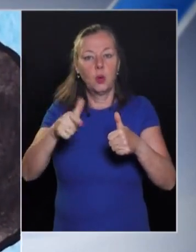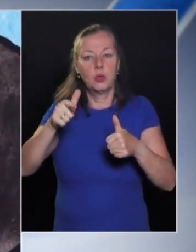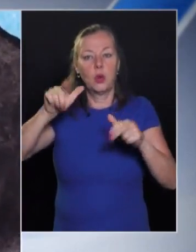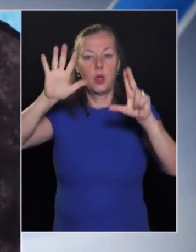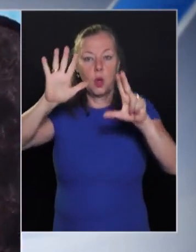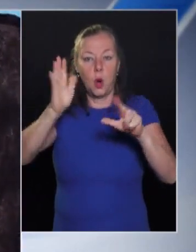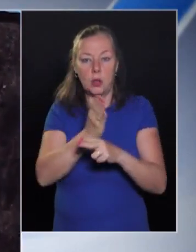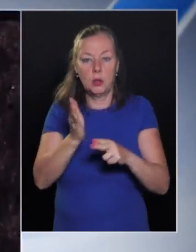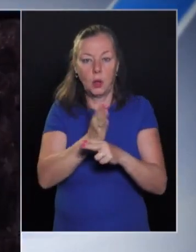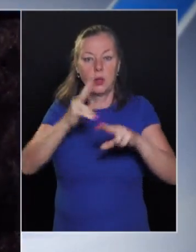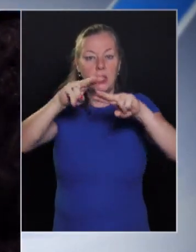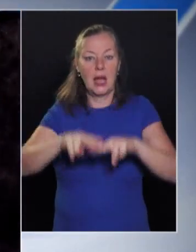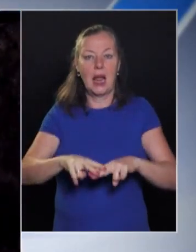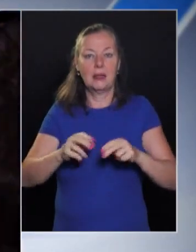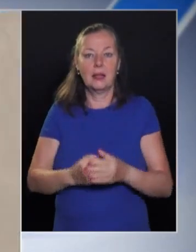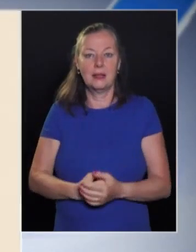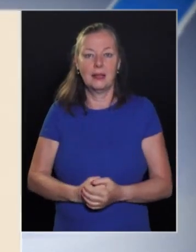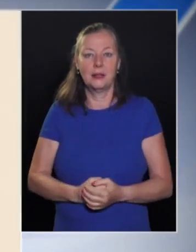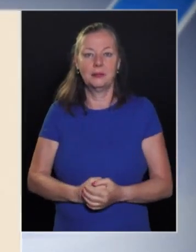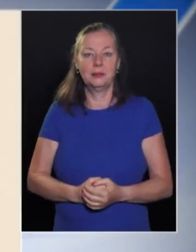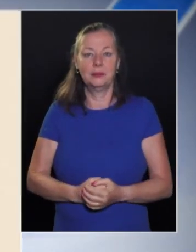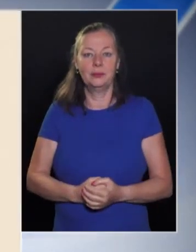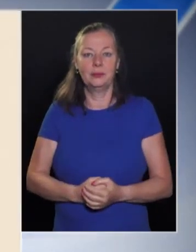és 28-a között rendezik majd meg.